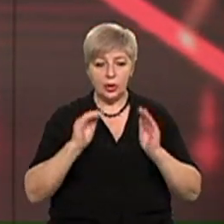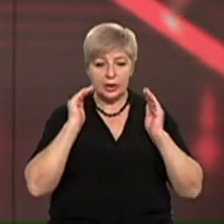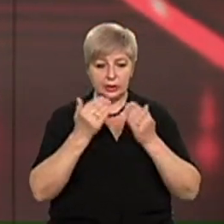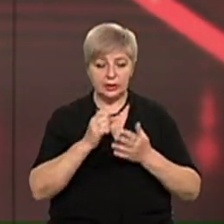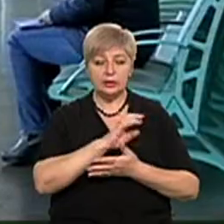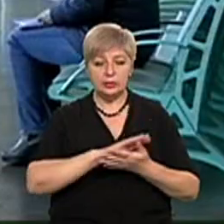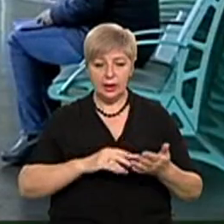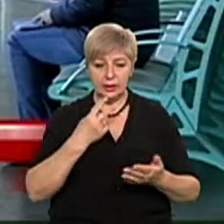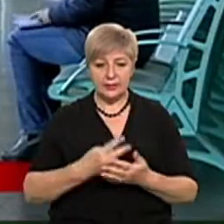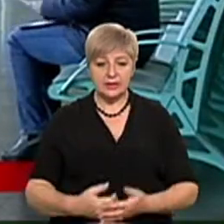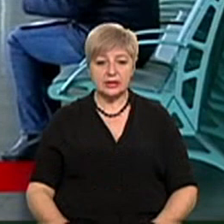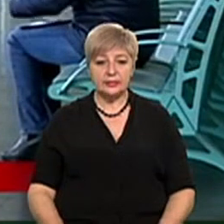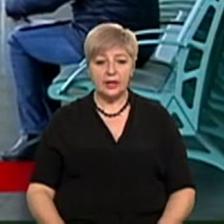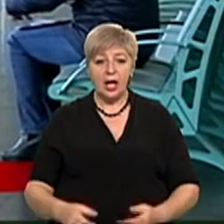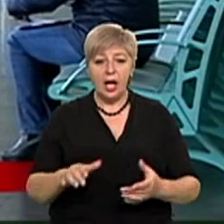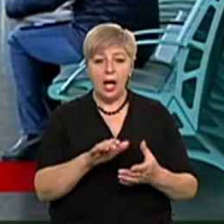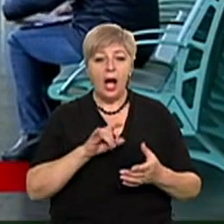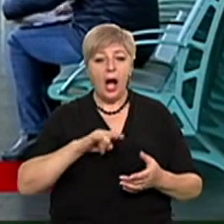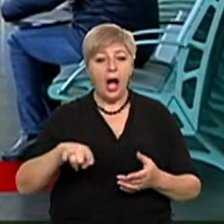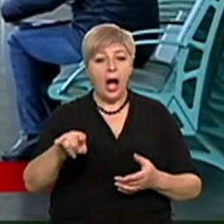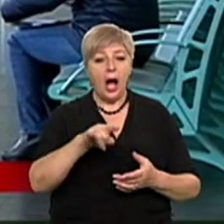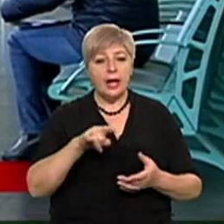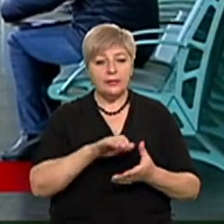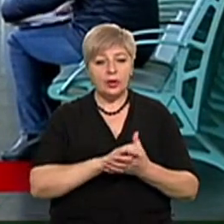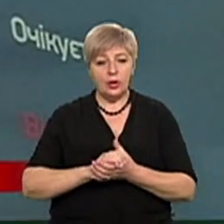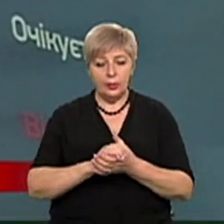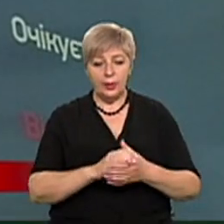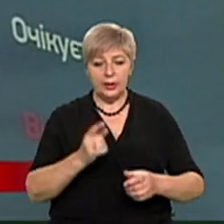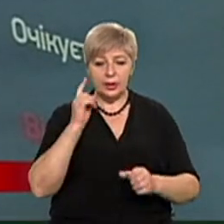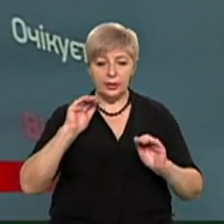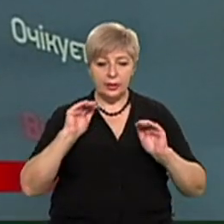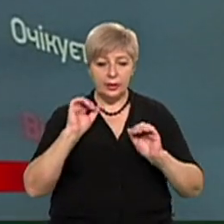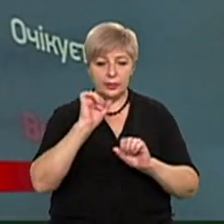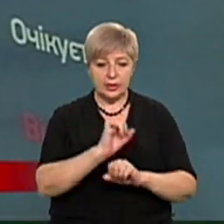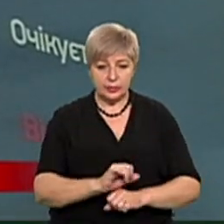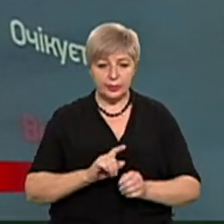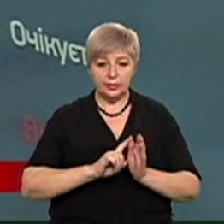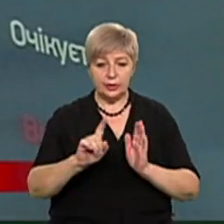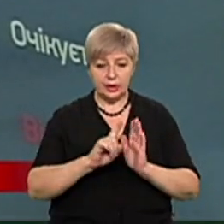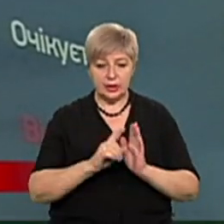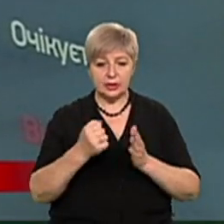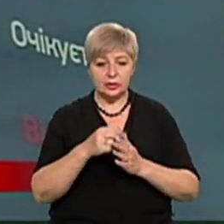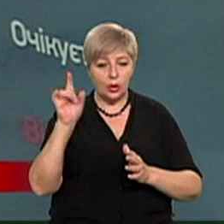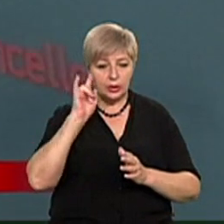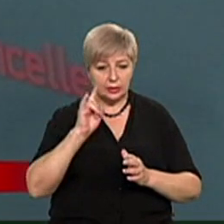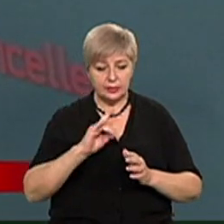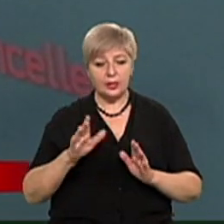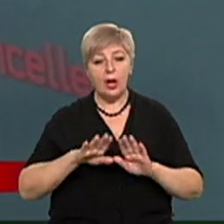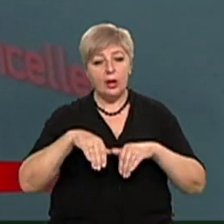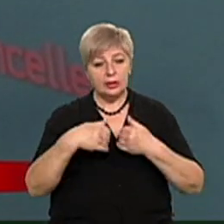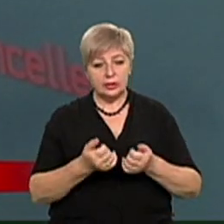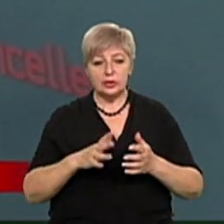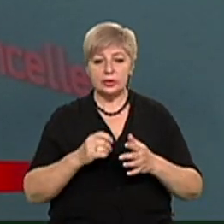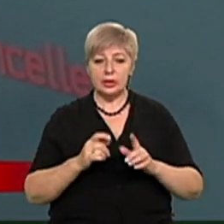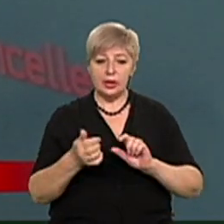сюжеті. Авіакомпанія МАУ призупинила рейси з Дніпра до Тель-Авіва. Пасажирам запропонували альтернативний